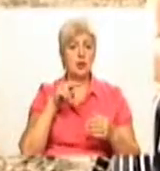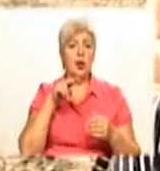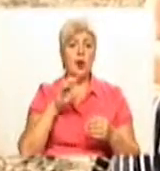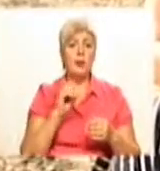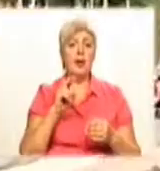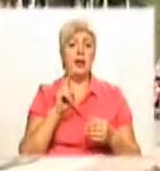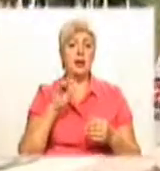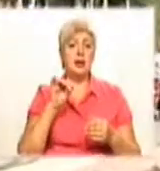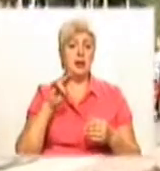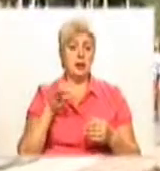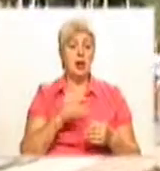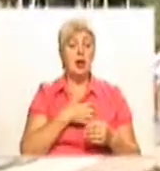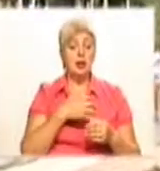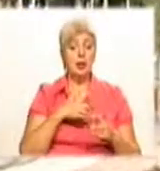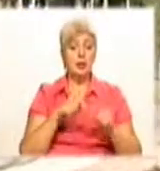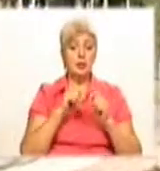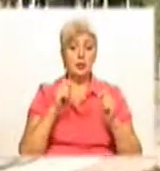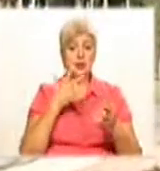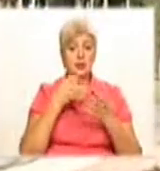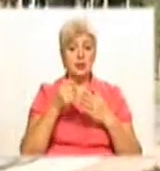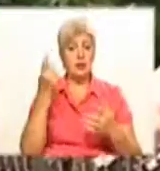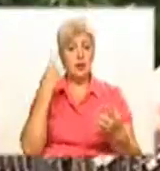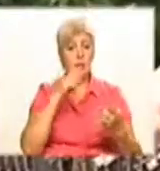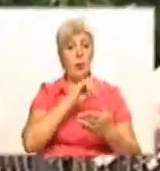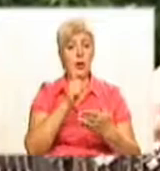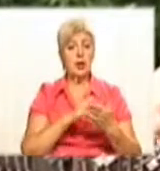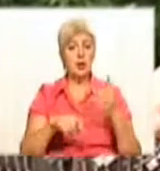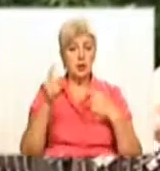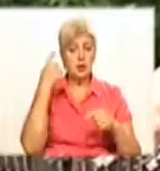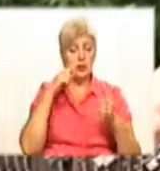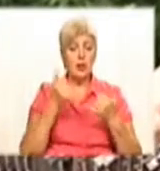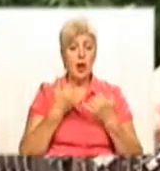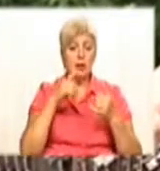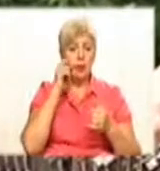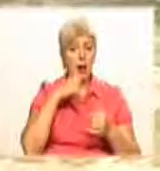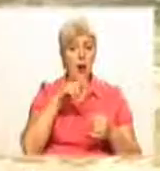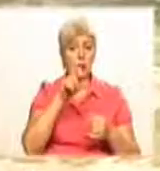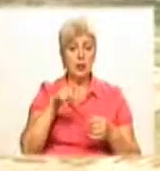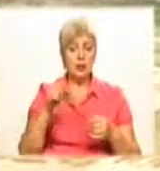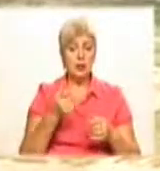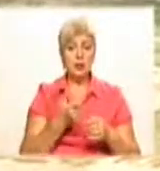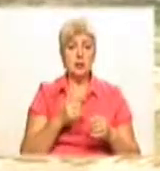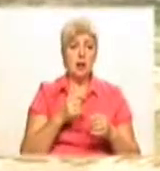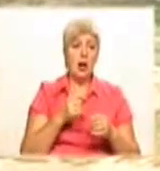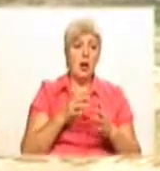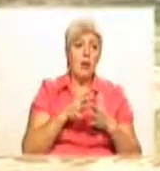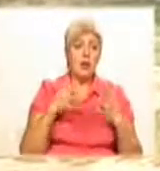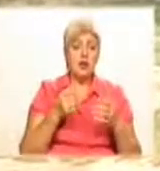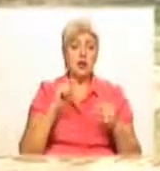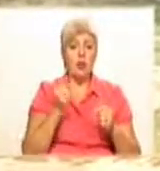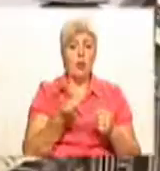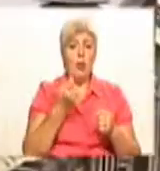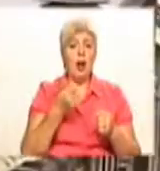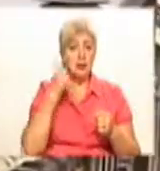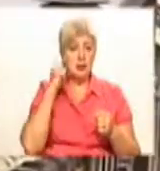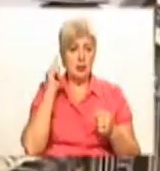Володимир кажуть, хотіли б відкрити у своїх поетичних творах для українців, якомога більше мало знаних подій минулого і сьогодення. Дана